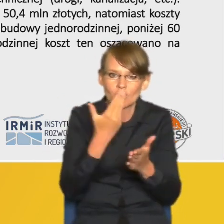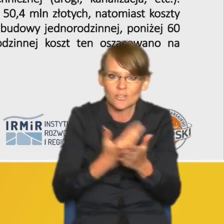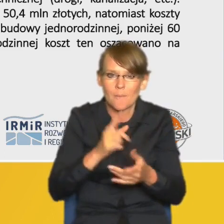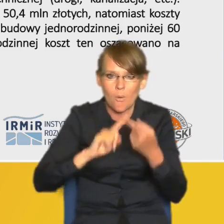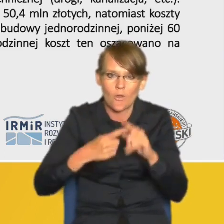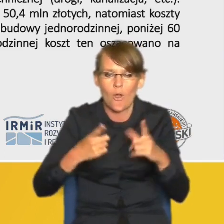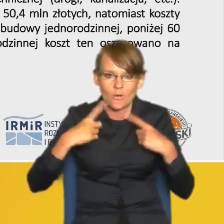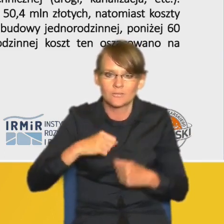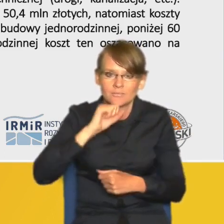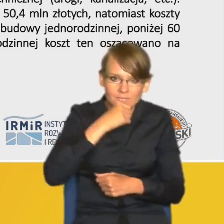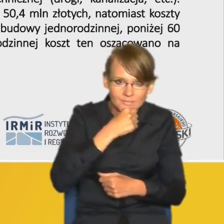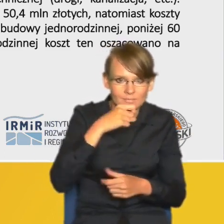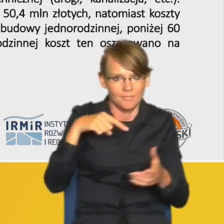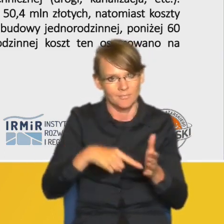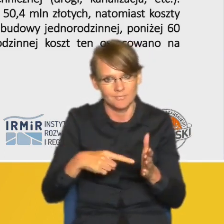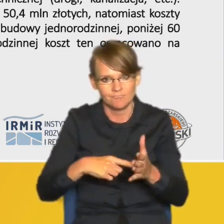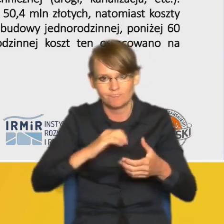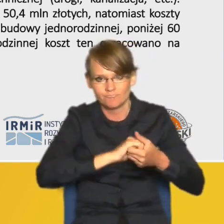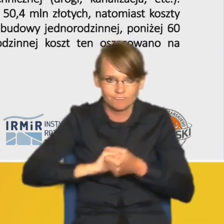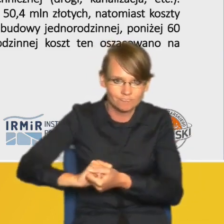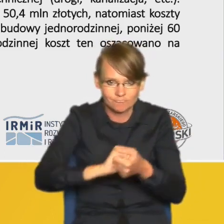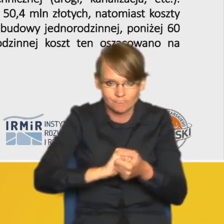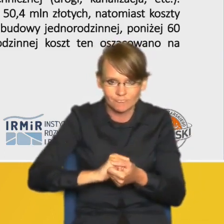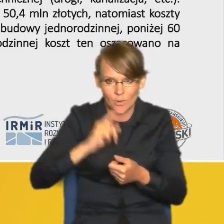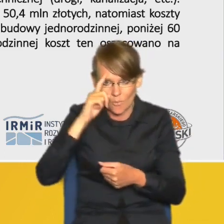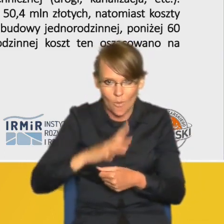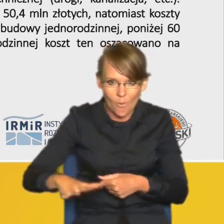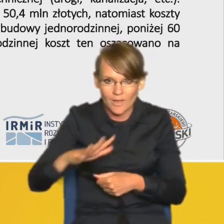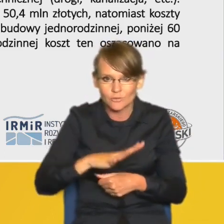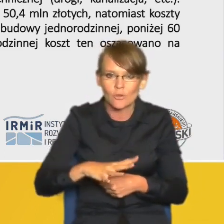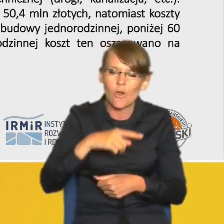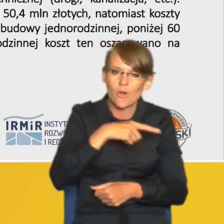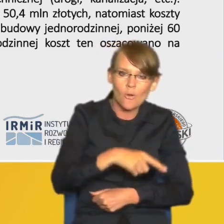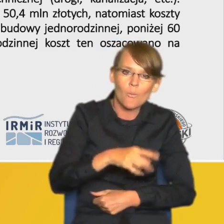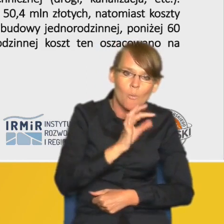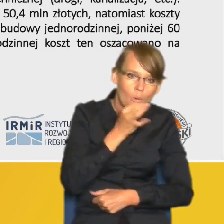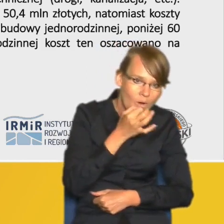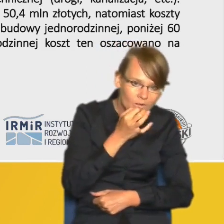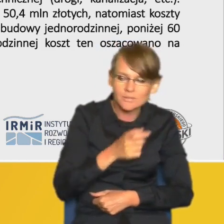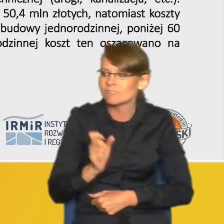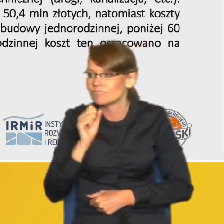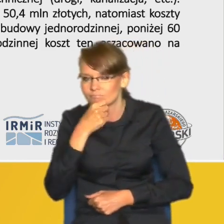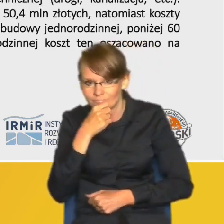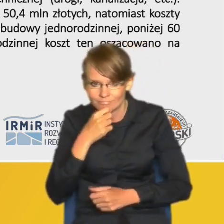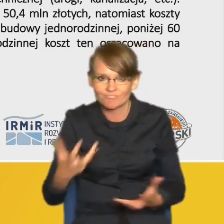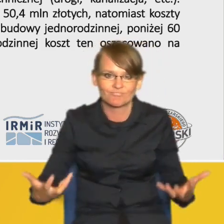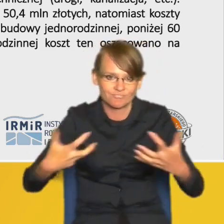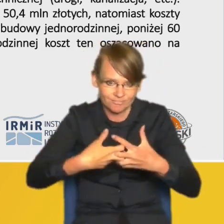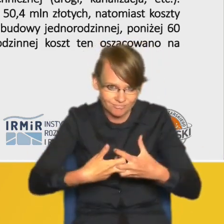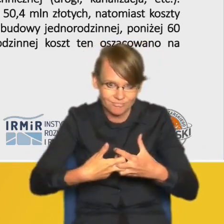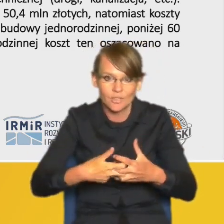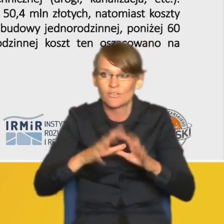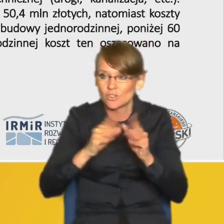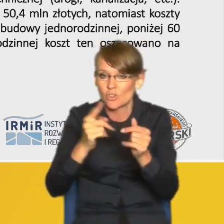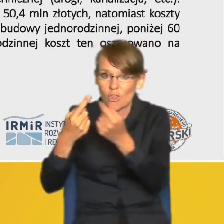senioralnej czyli integrującej społeczność młodszą ze społecznością senioralną no i